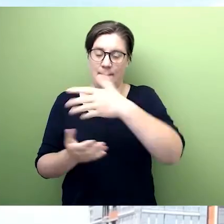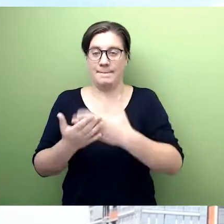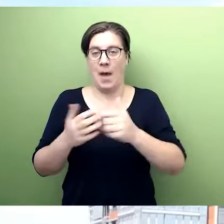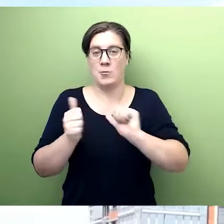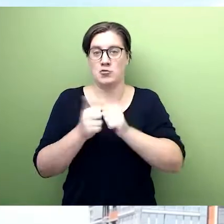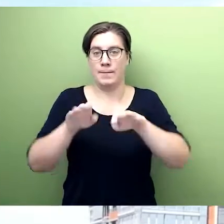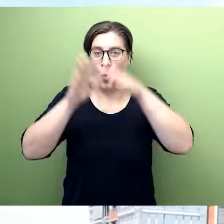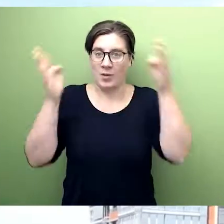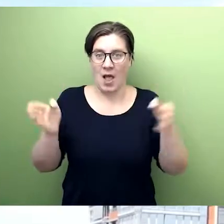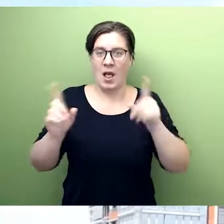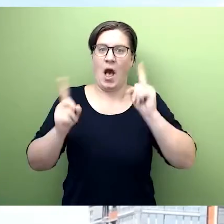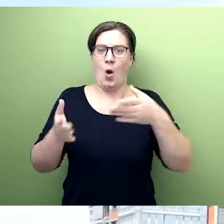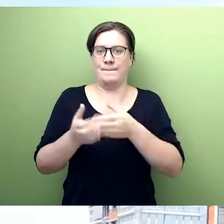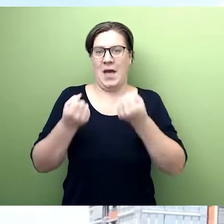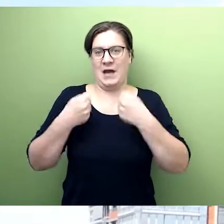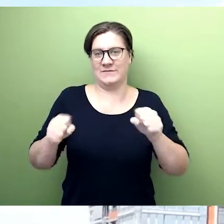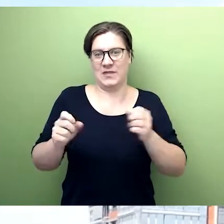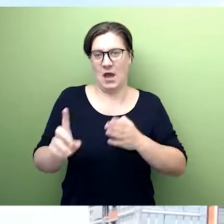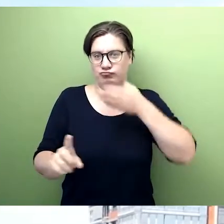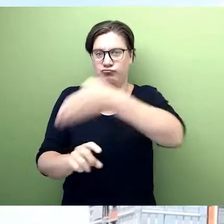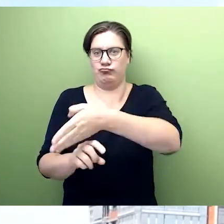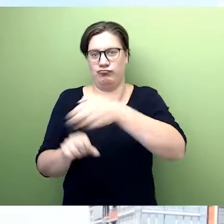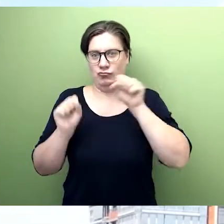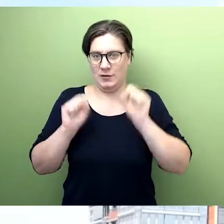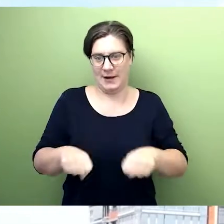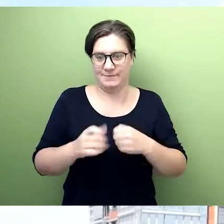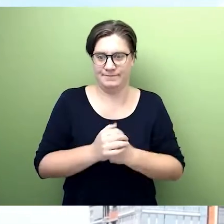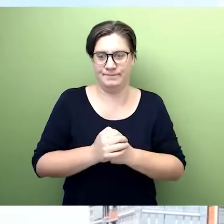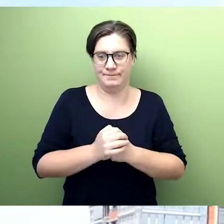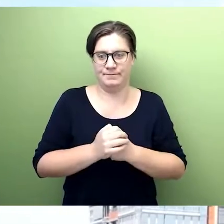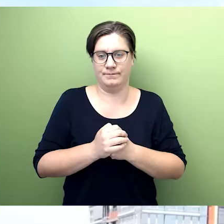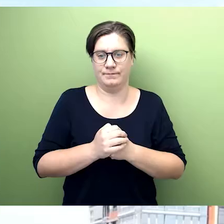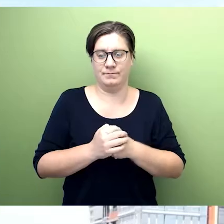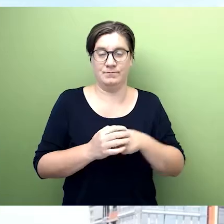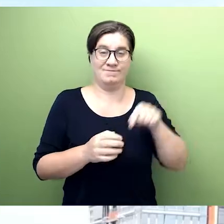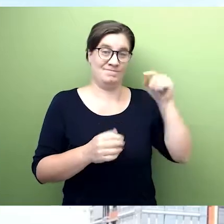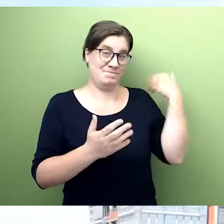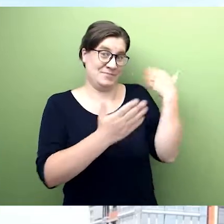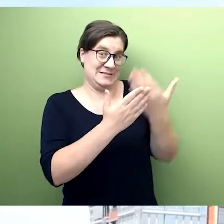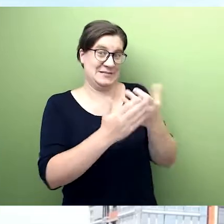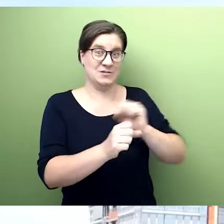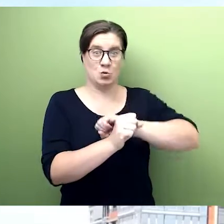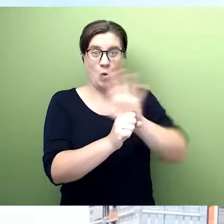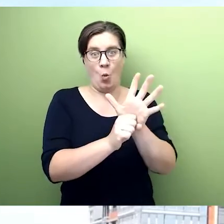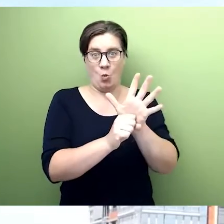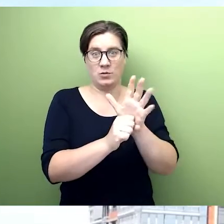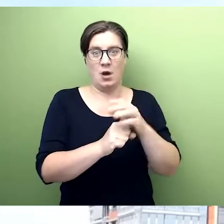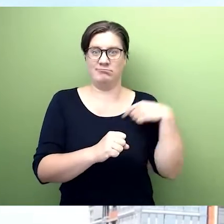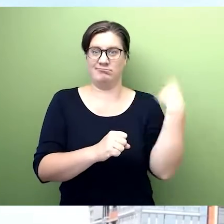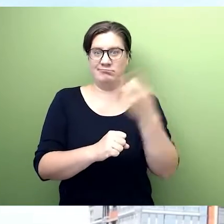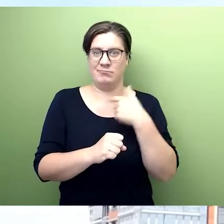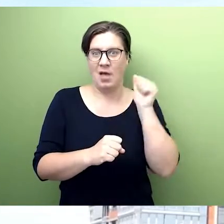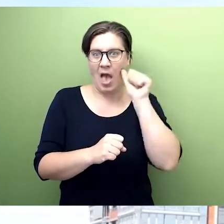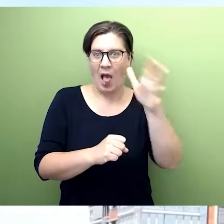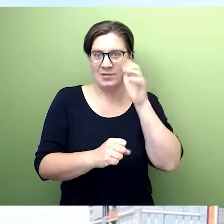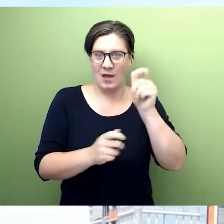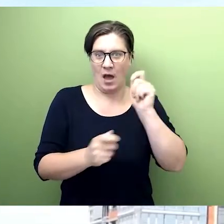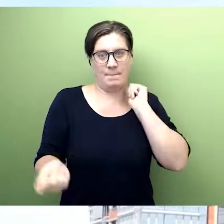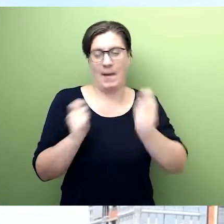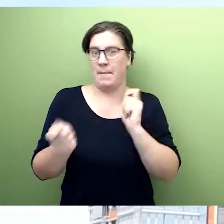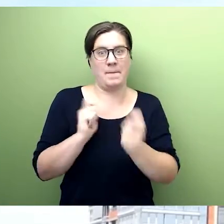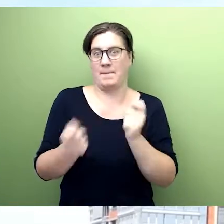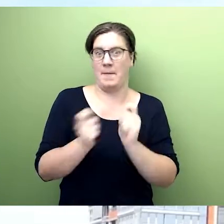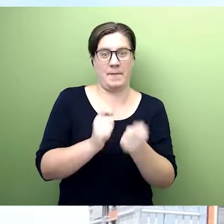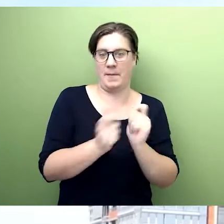Corona hat unseren Alltag verändert. Digitale Angebote im Internet sind sehr wichtig